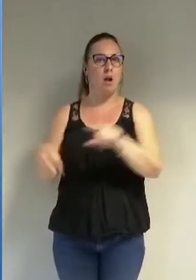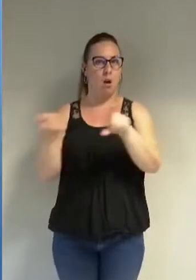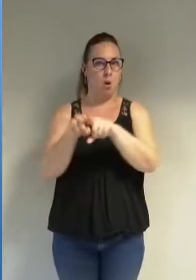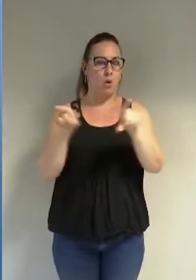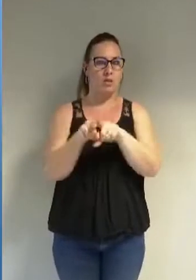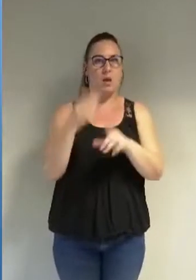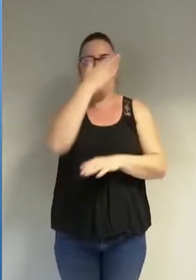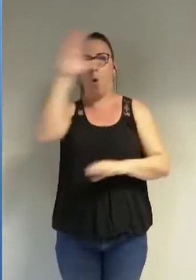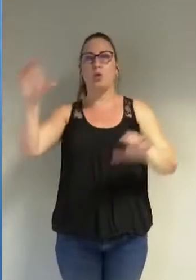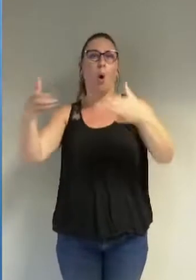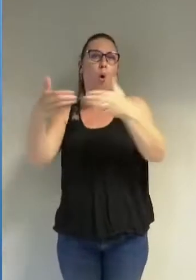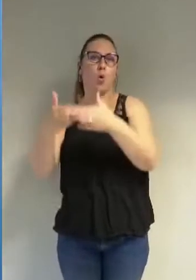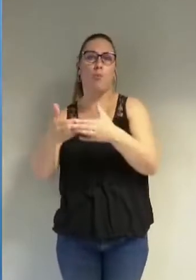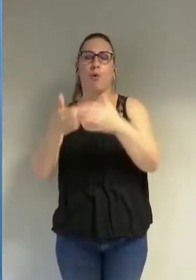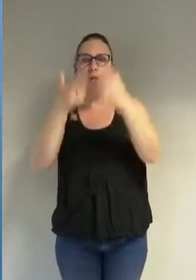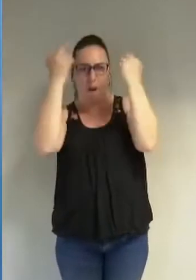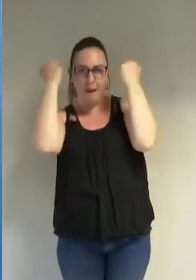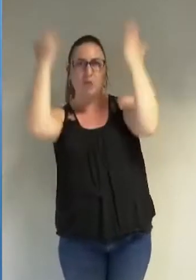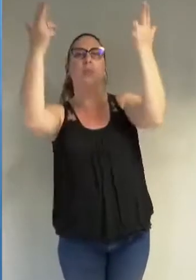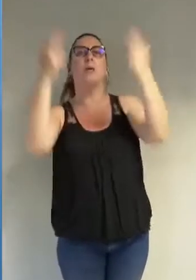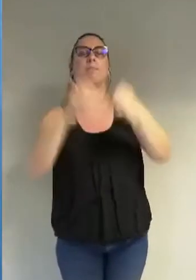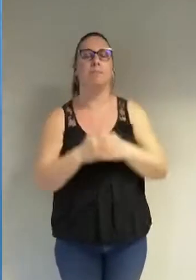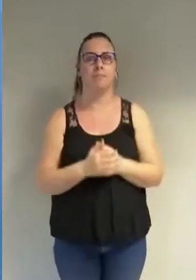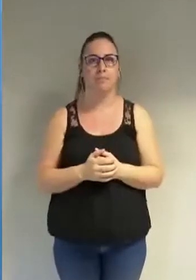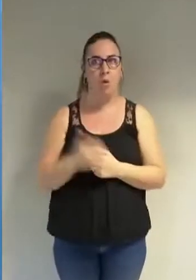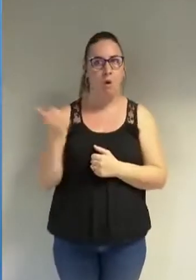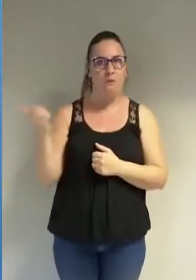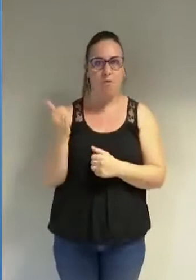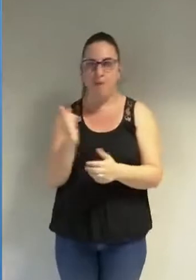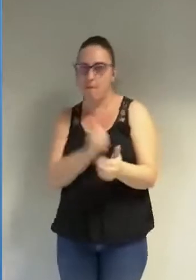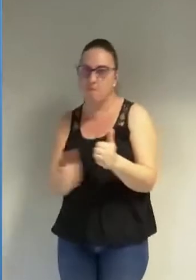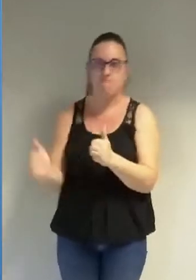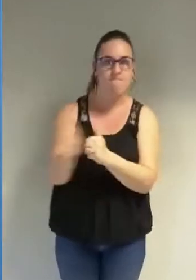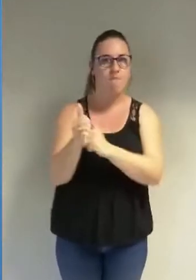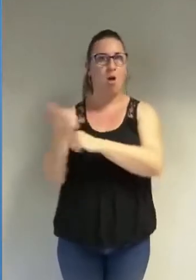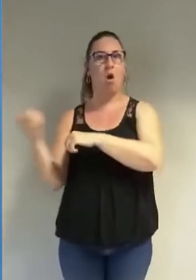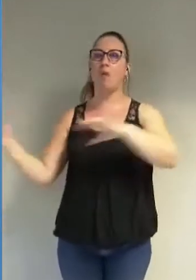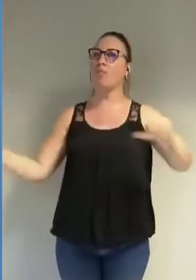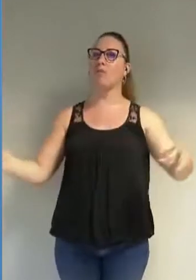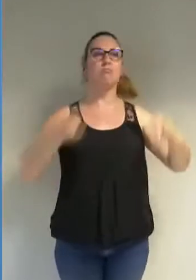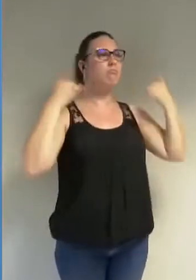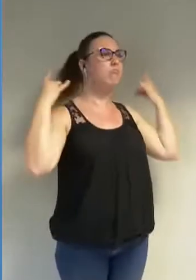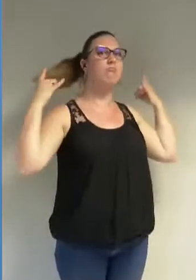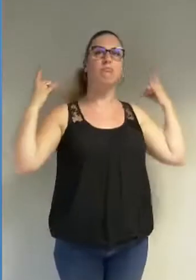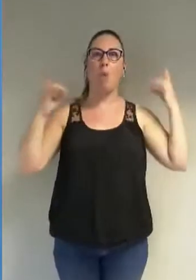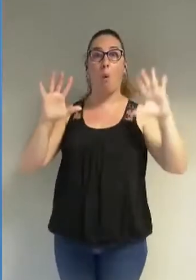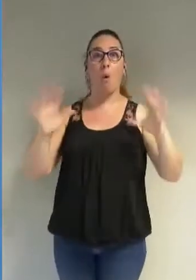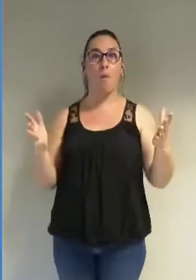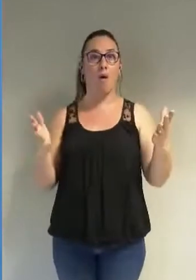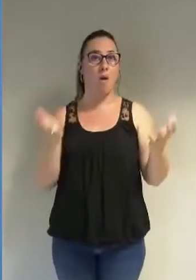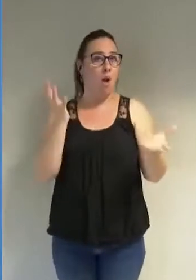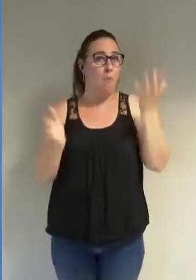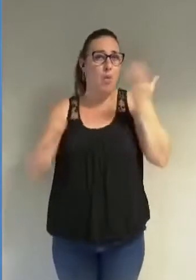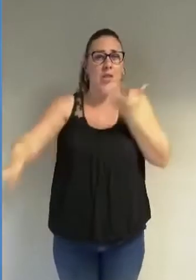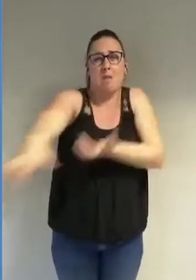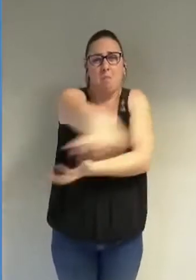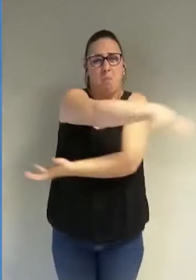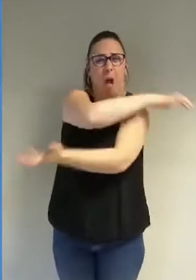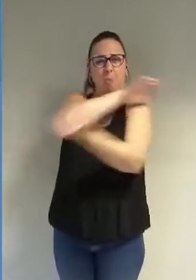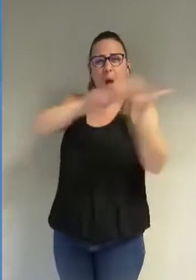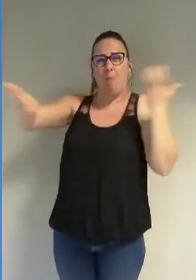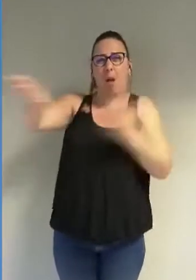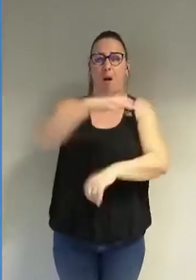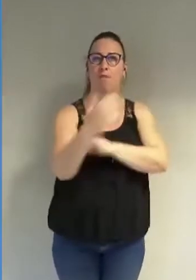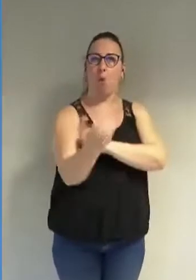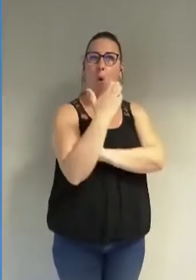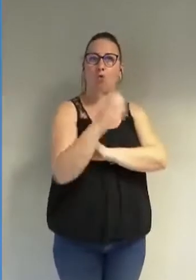insoumis il vous fallait donc trouver un moyen de revenir sur le devant de la scène fusse pour déclencher un gigantesque tollé contre vous